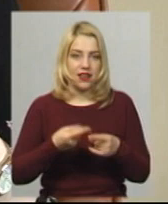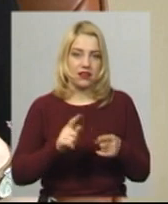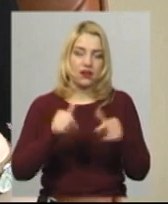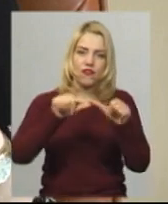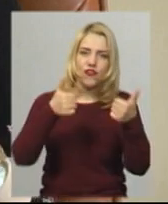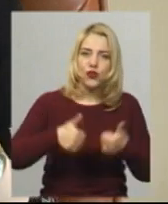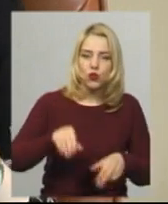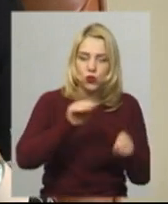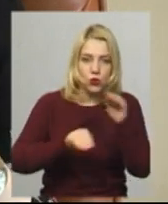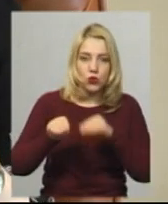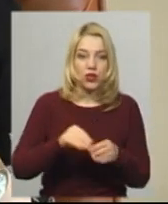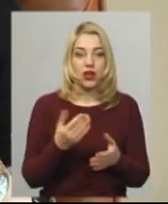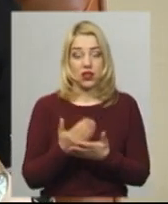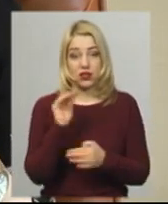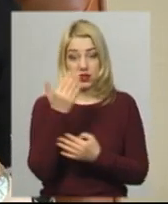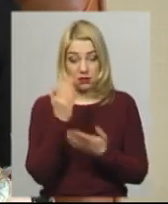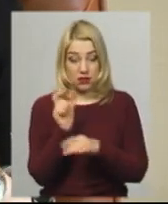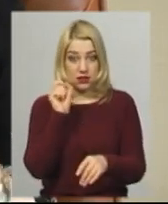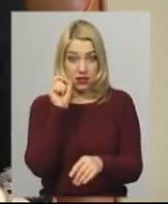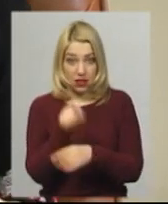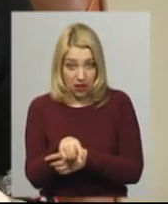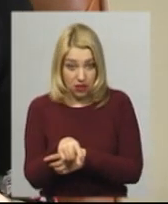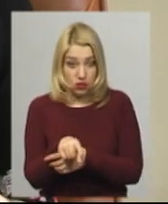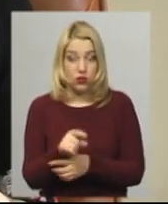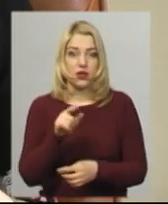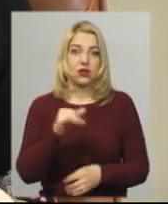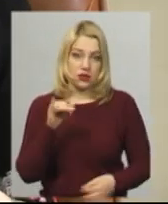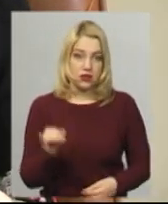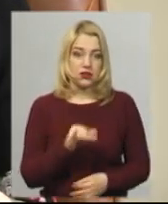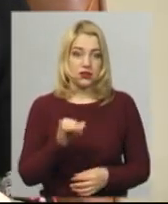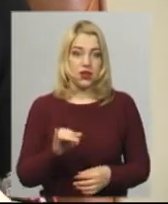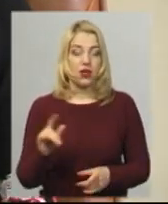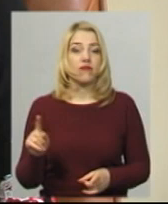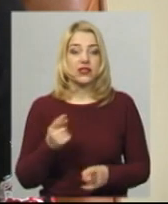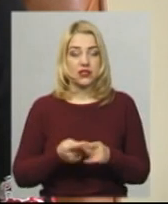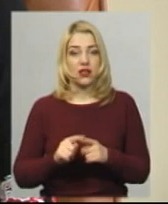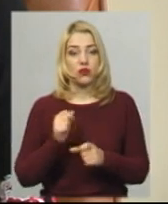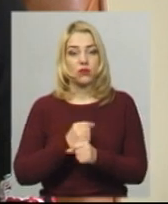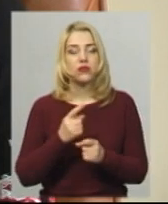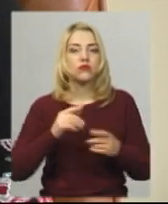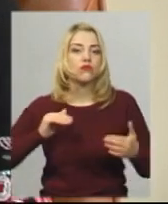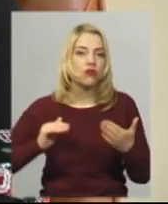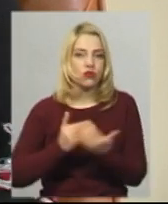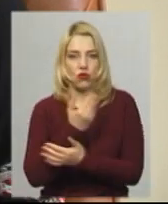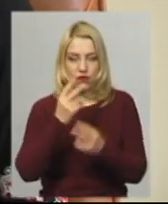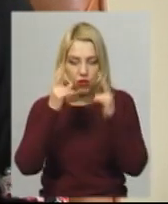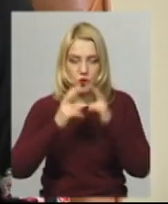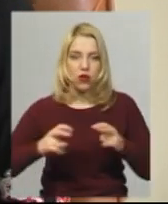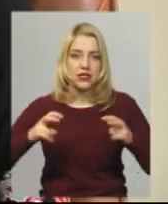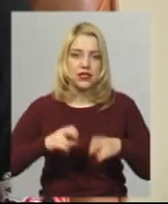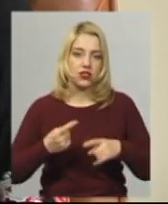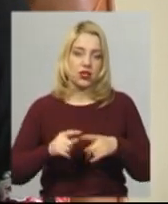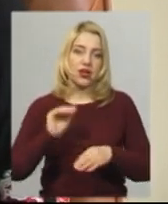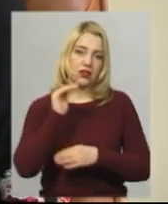фігури. Коли дитина має задачу і їй це цікаво якимось чином робити, це нові якісь дослідження, тоді їй